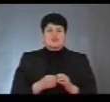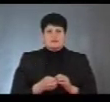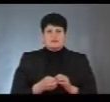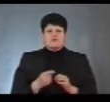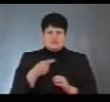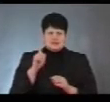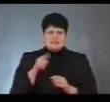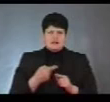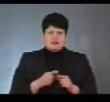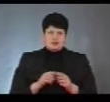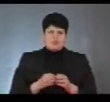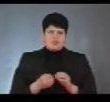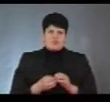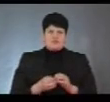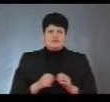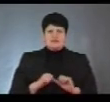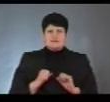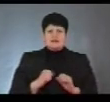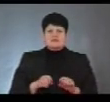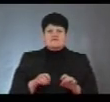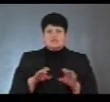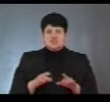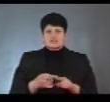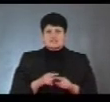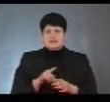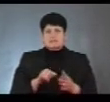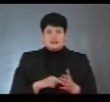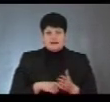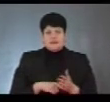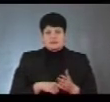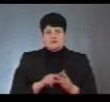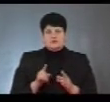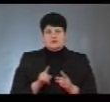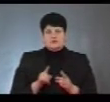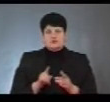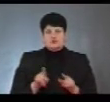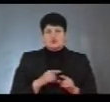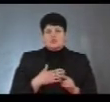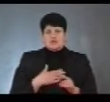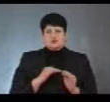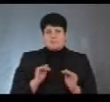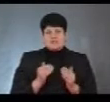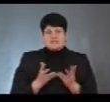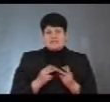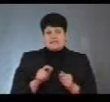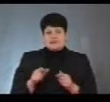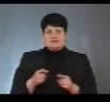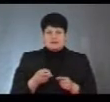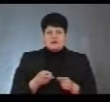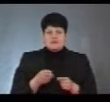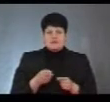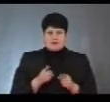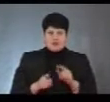самі знали про цю проблему, вони намагалися їх вирішити. Питання, що в нас досить омежена кількість людей, а це потрібно вручну, реально,